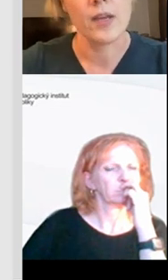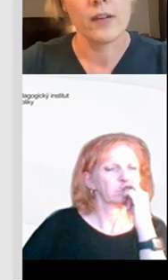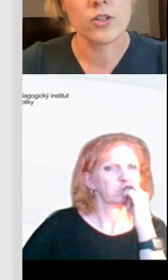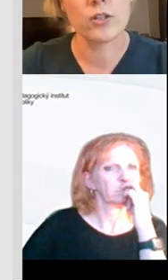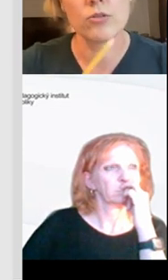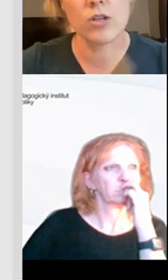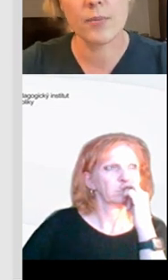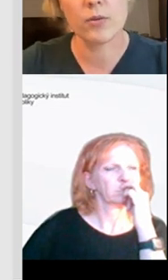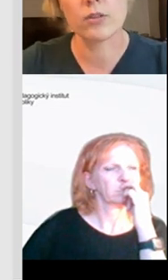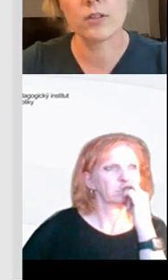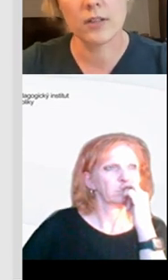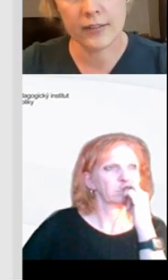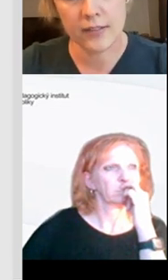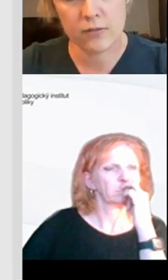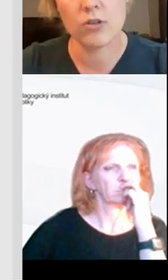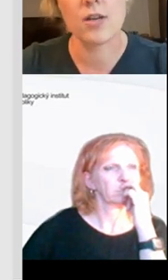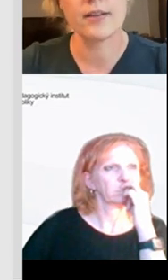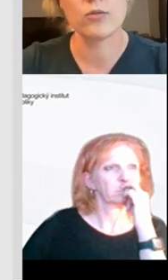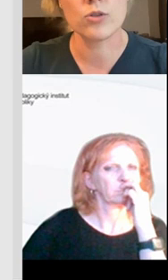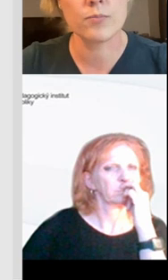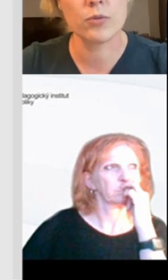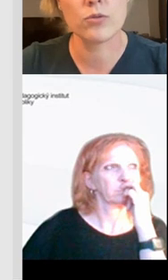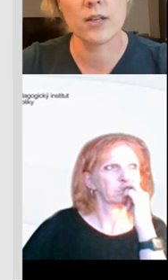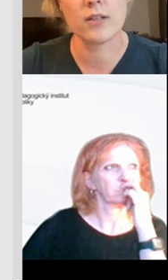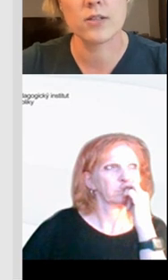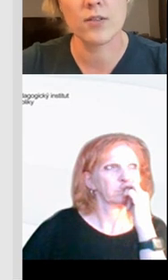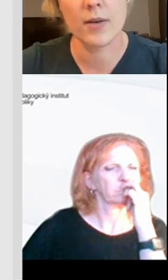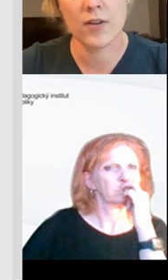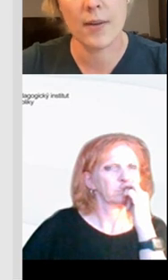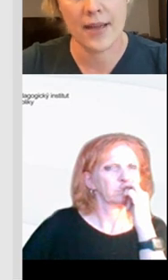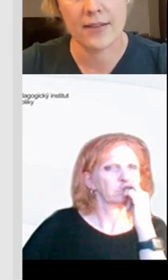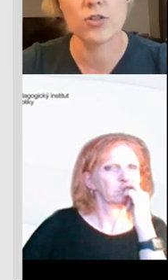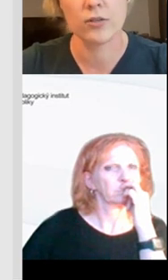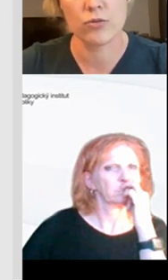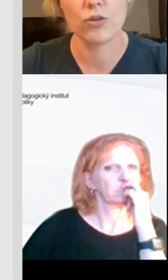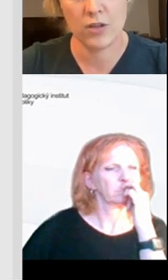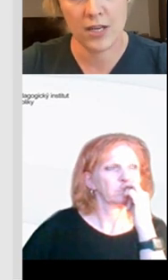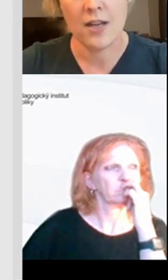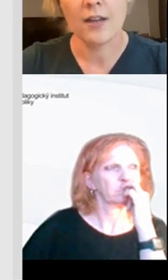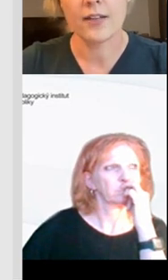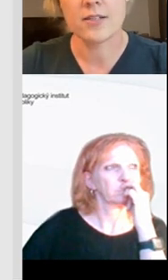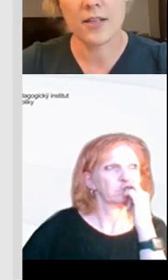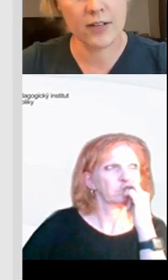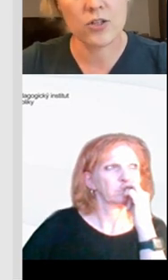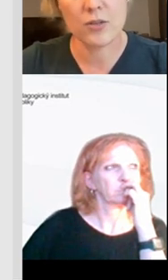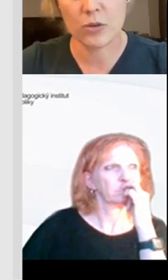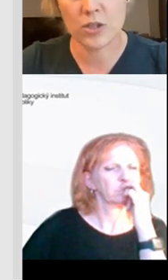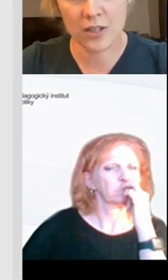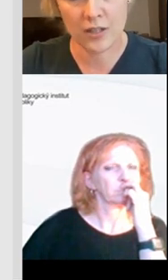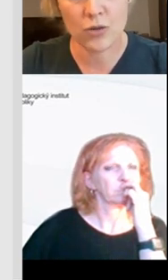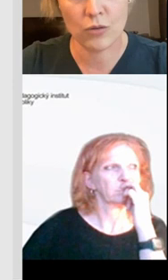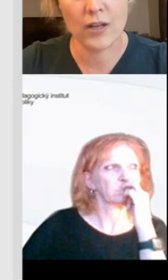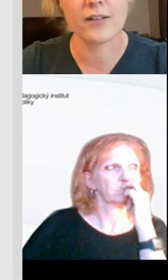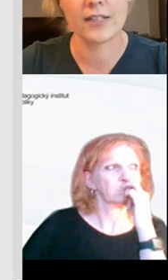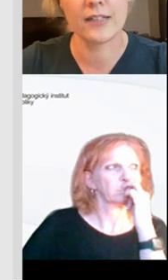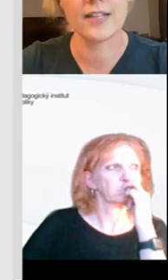život lépe. Takže určitě pokud, a teď určitě máte tu možnost, pokud jste s novým SHVP začali už loni, tak jste finanční